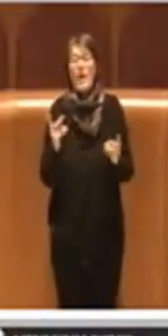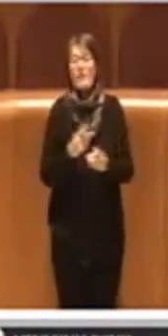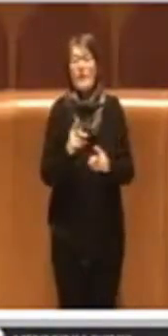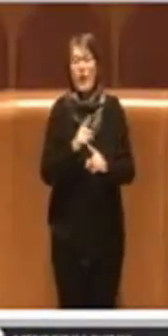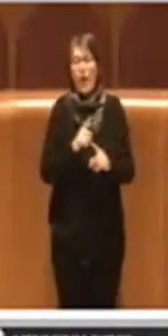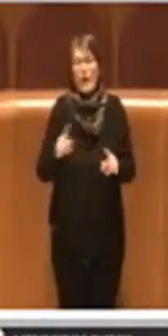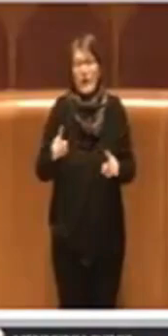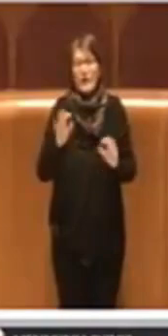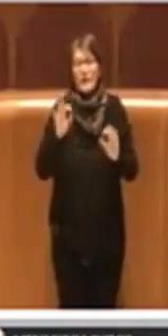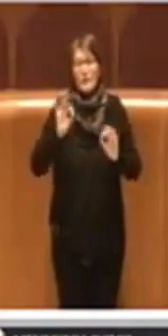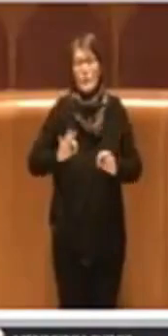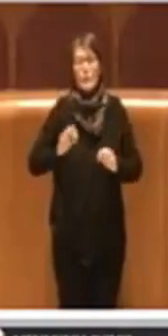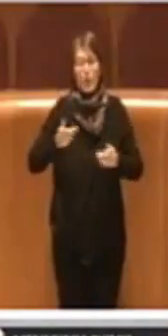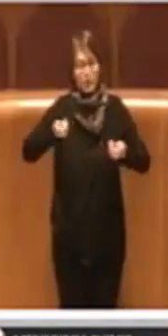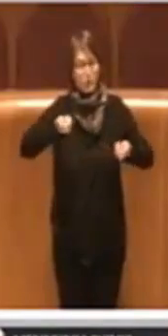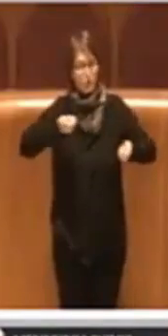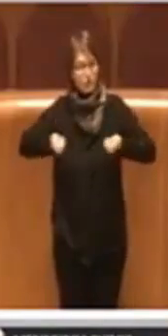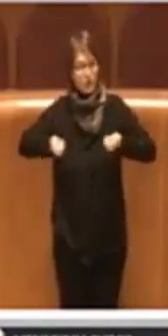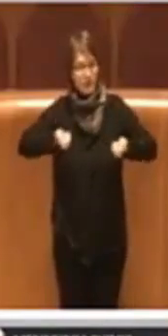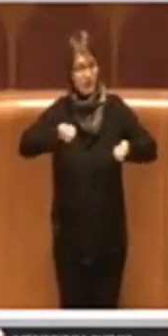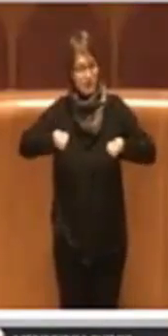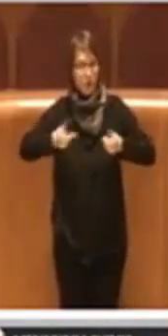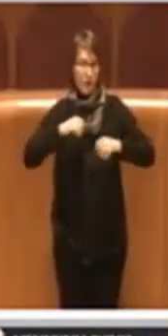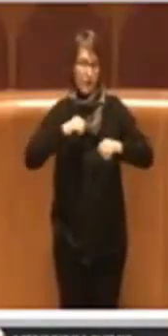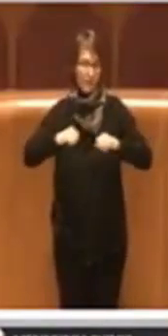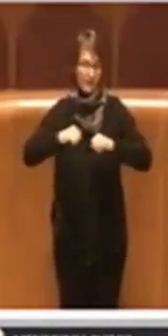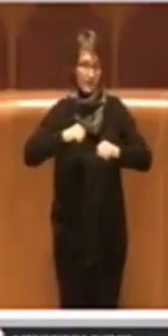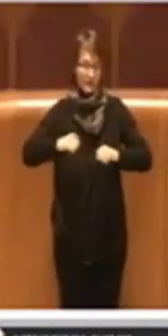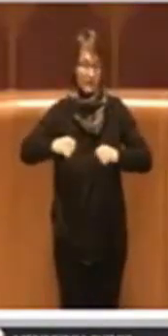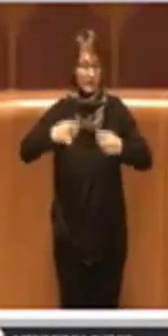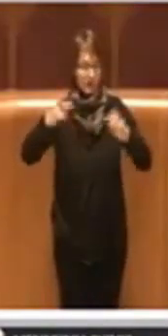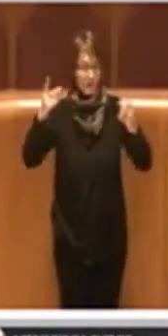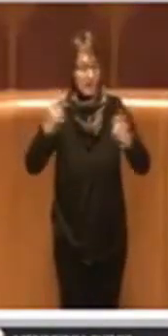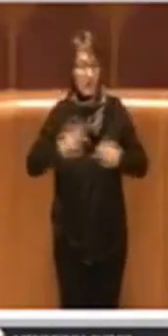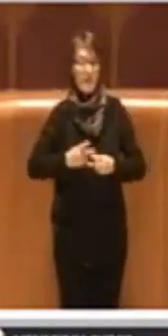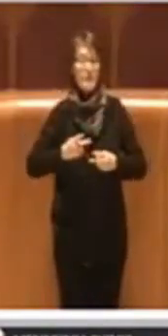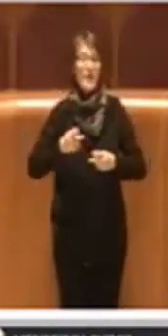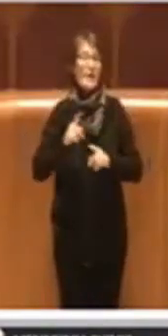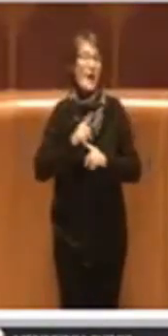a livello chiaramente amministrativo dell'amministrazione.